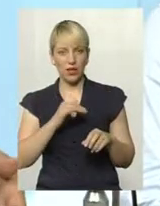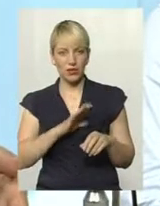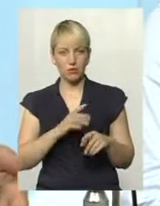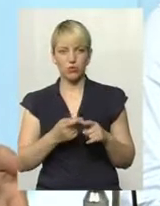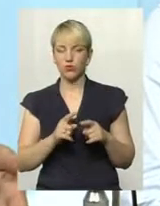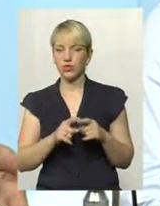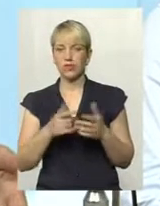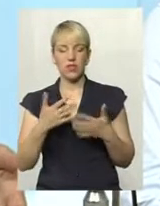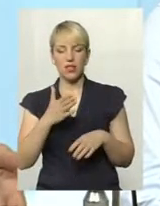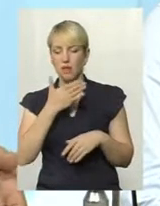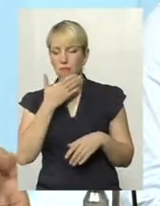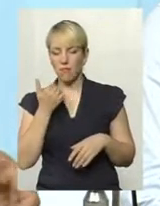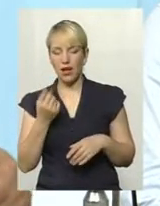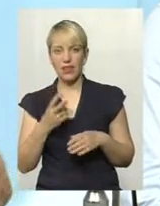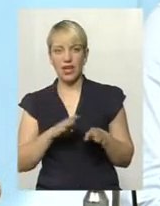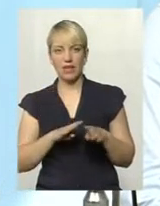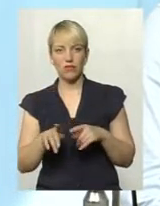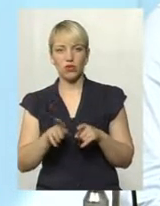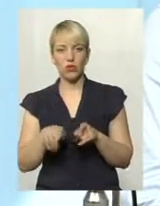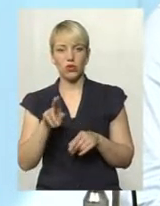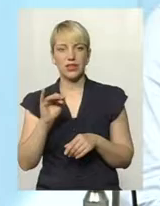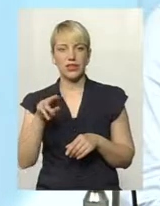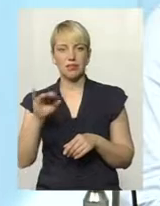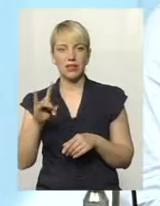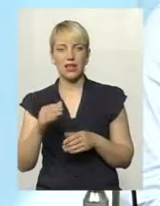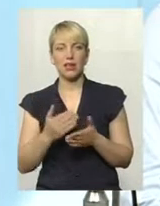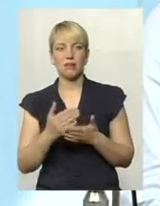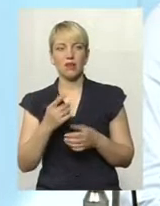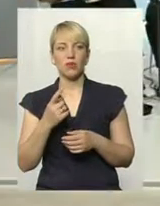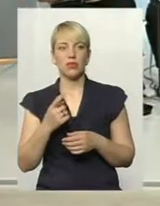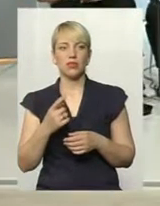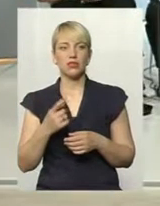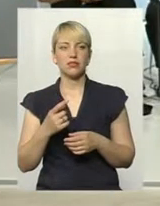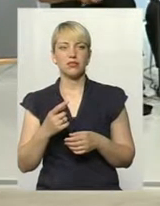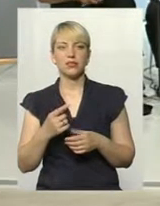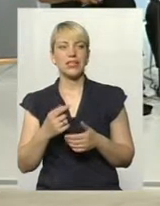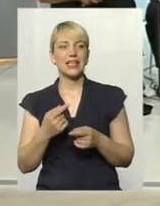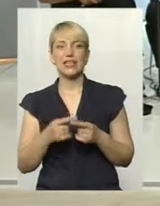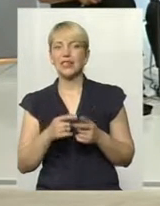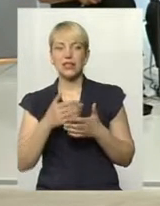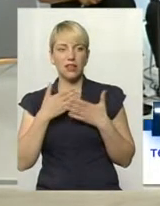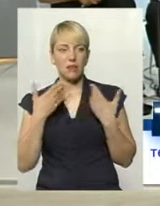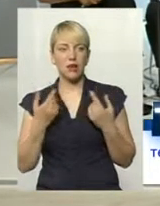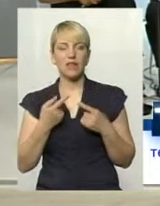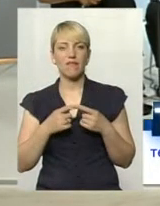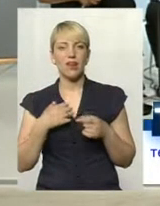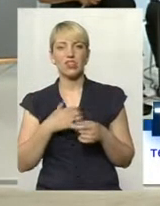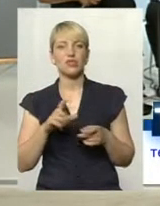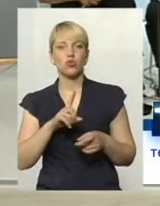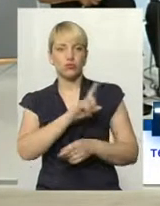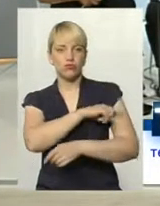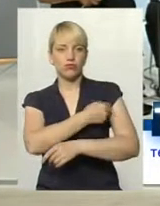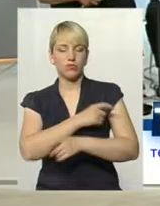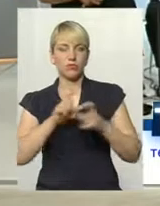того диспансеру сьогодні маємо один з закладів харчування. Так, тому що це дуже важливо, що медицина повинна бути.